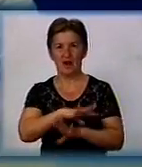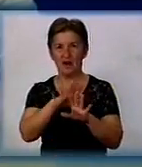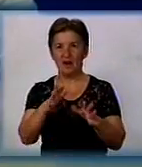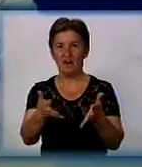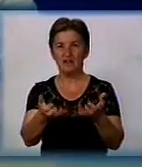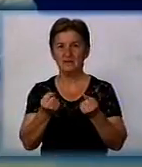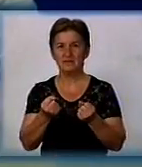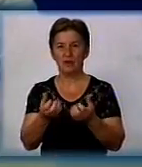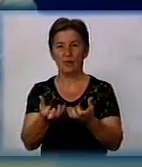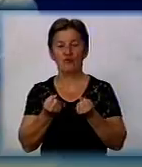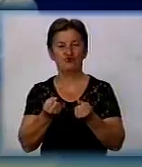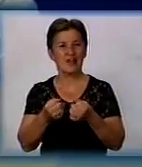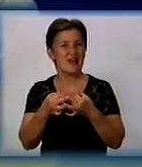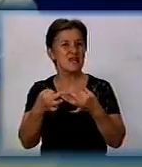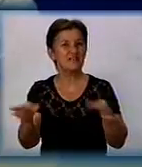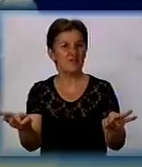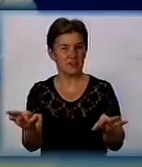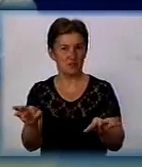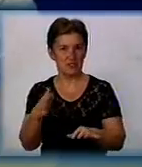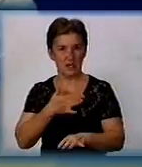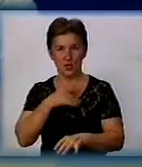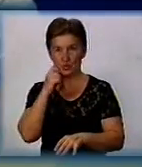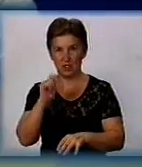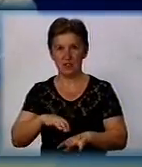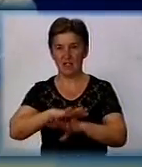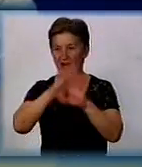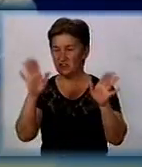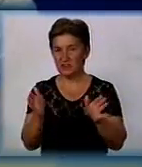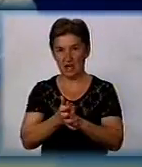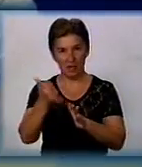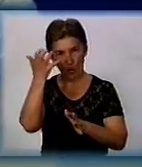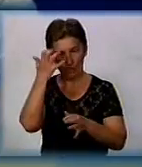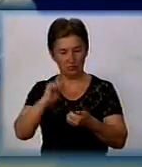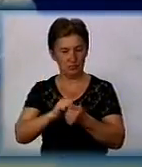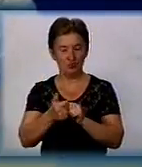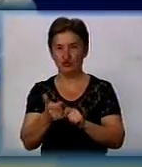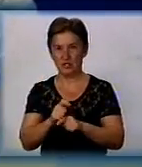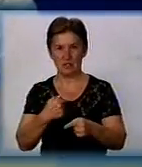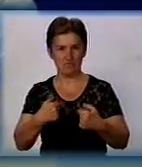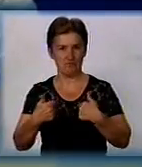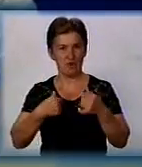независимости нашого государства Україна, в целом угольна отрасль дуже сильно пострадала.